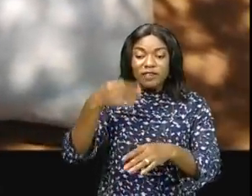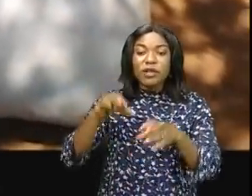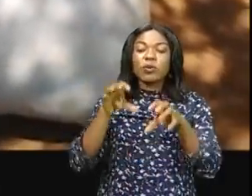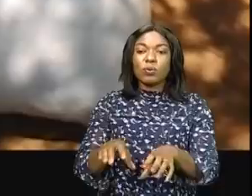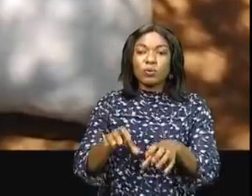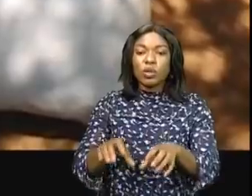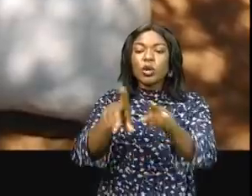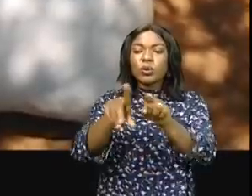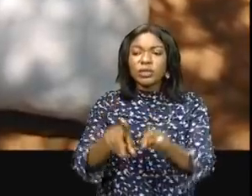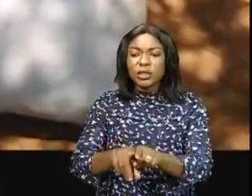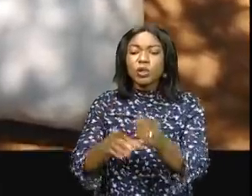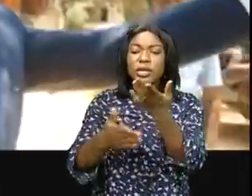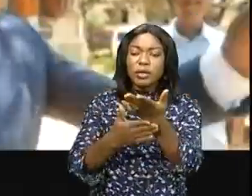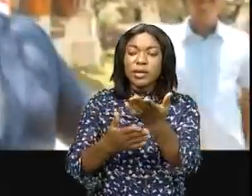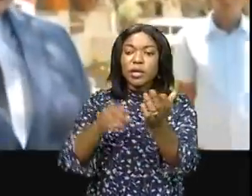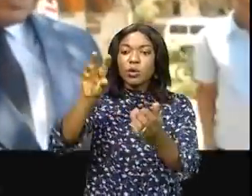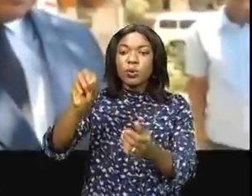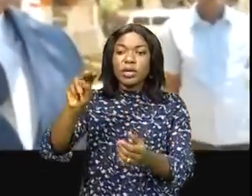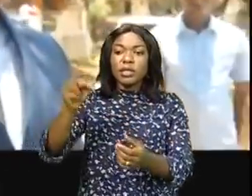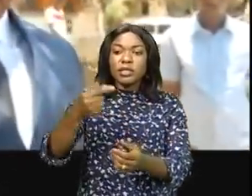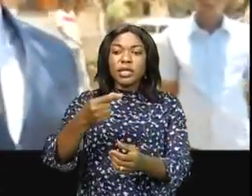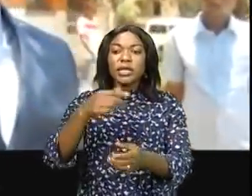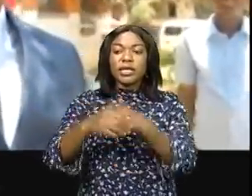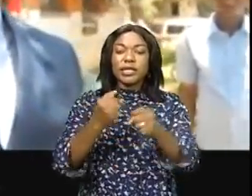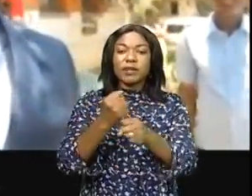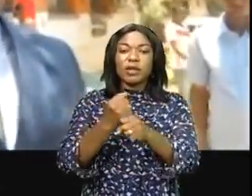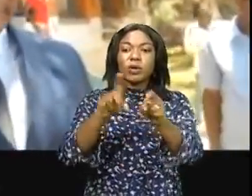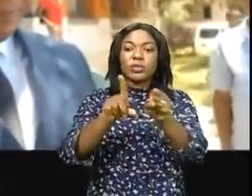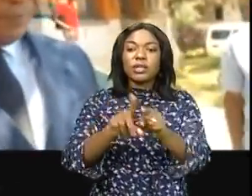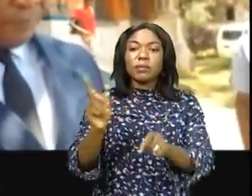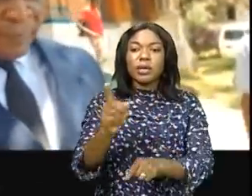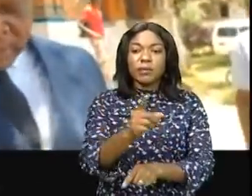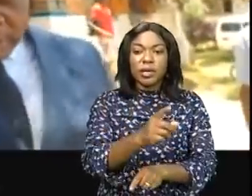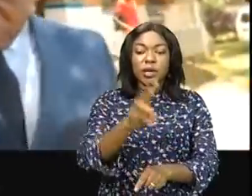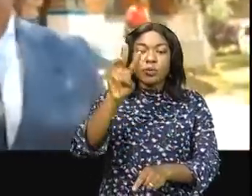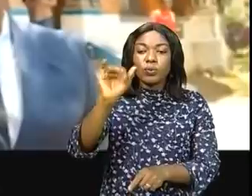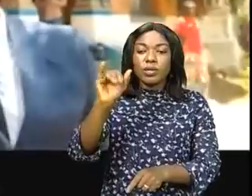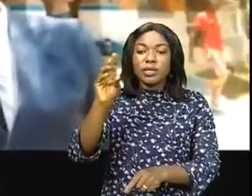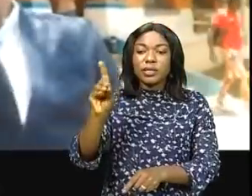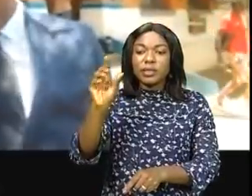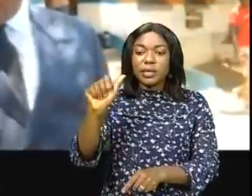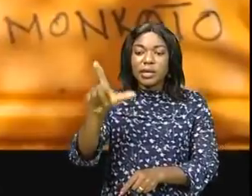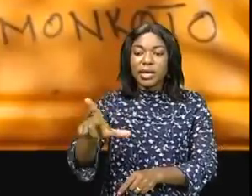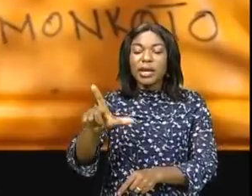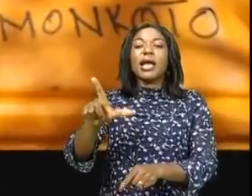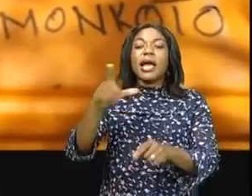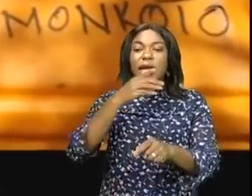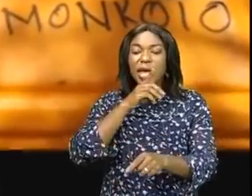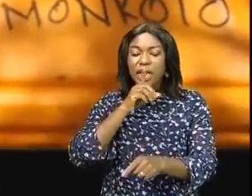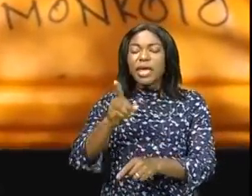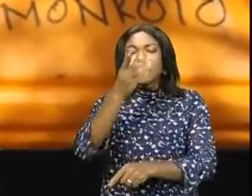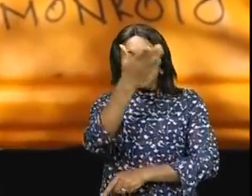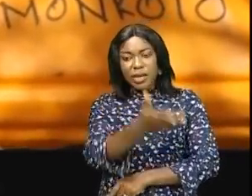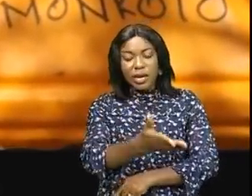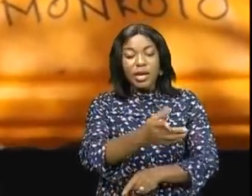lancé aux ONG Evron dans la province parmi lesquels Widal de sénateur Guilouandou Mboyo